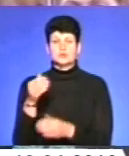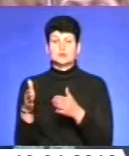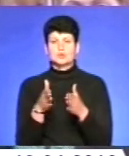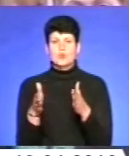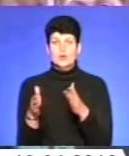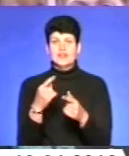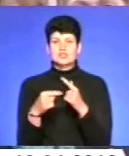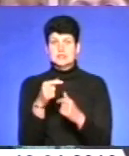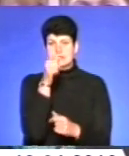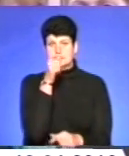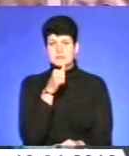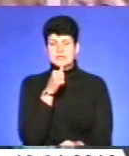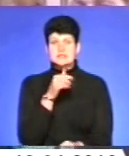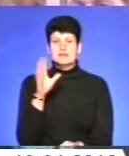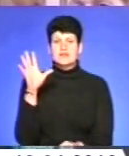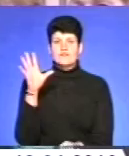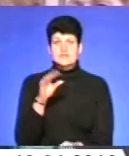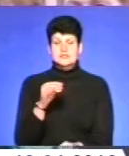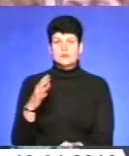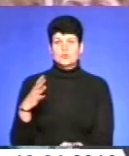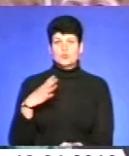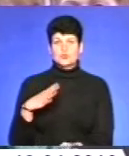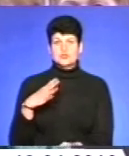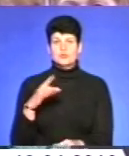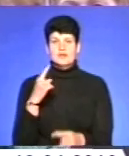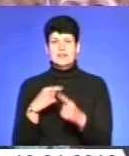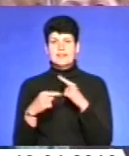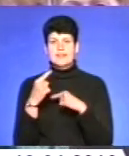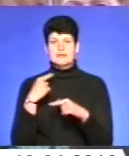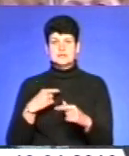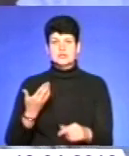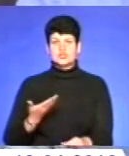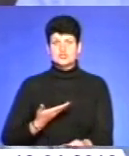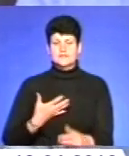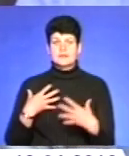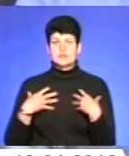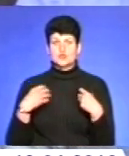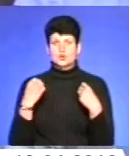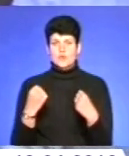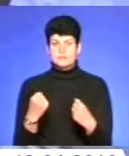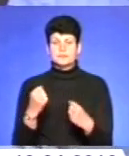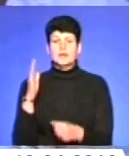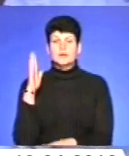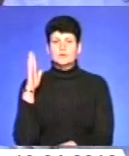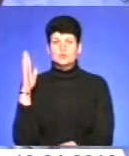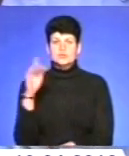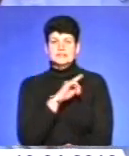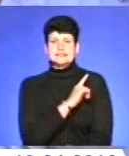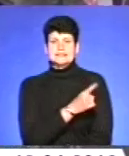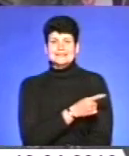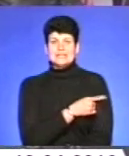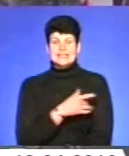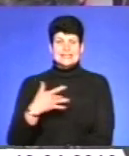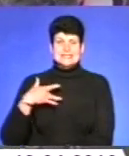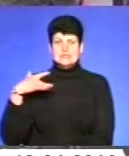через місяць вас всіх очікуємо назад живими і здоровими. Бути мужніми та дисциплінованими, закликав